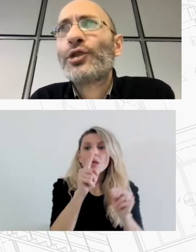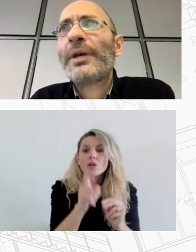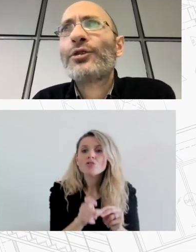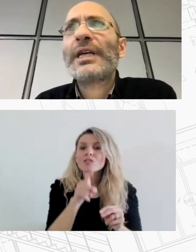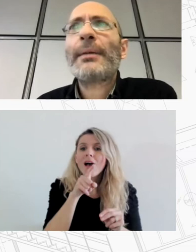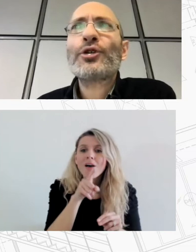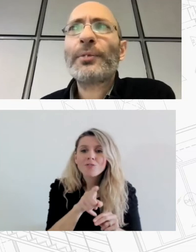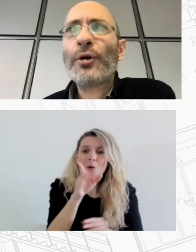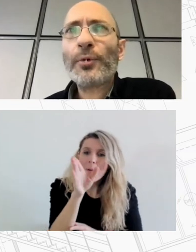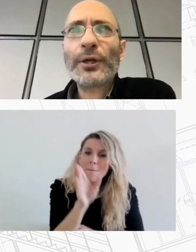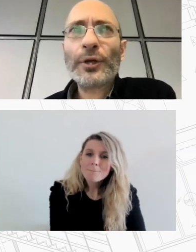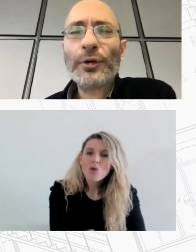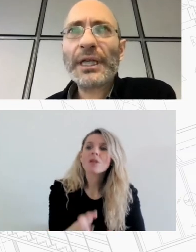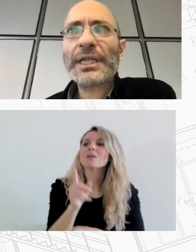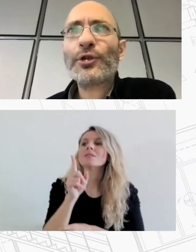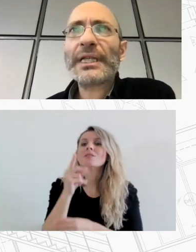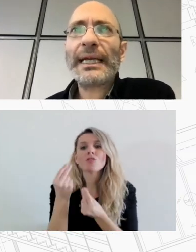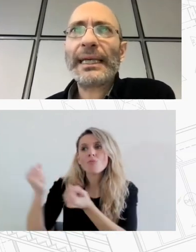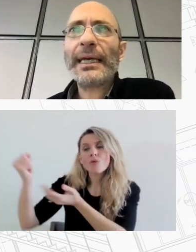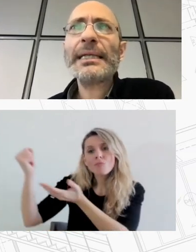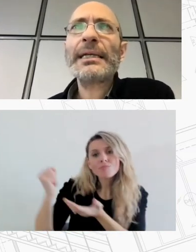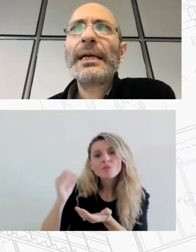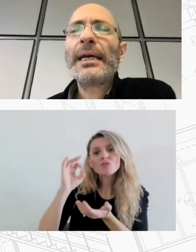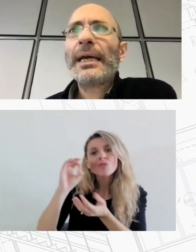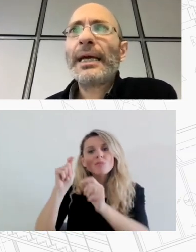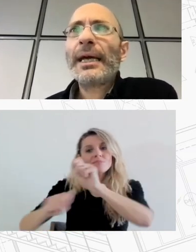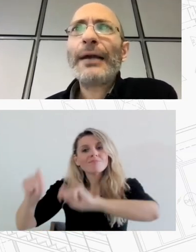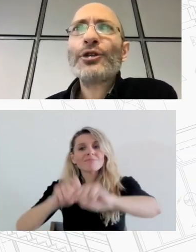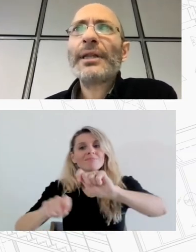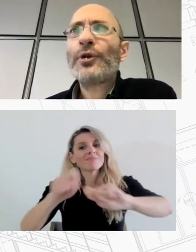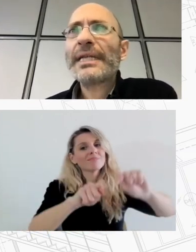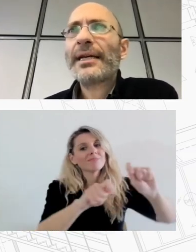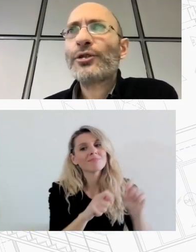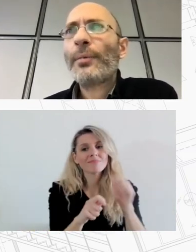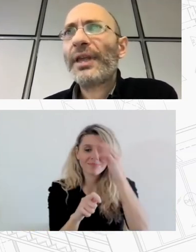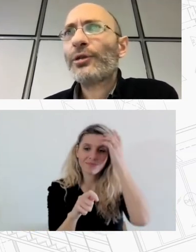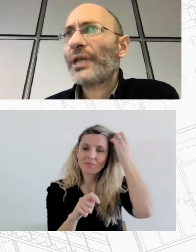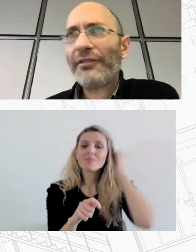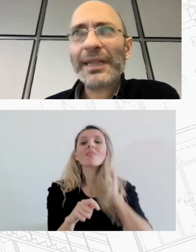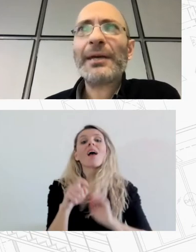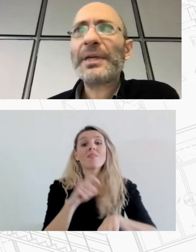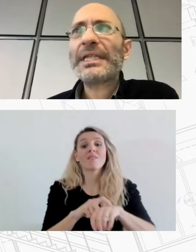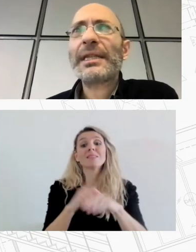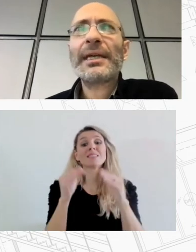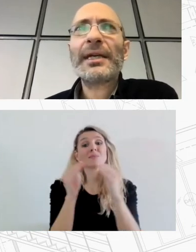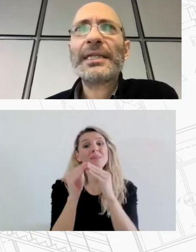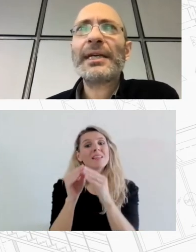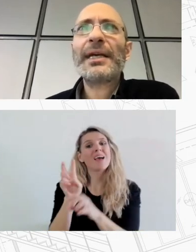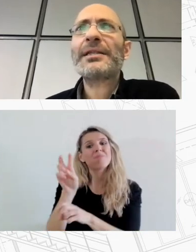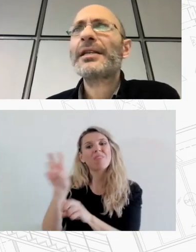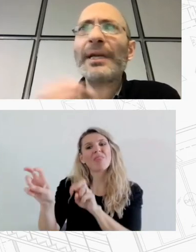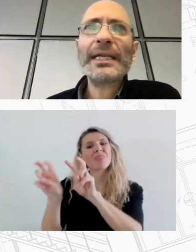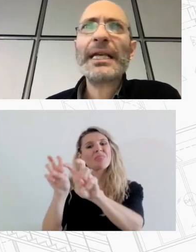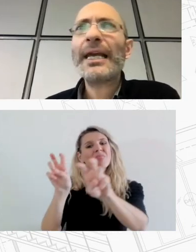αξιοποιηθεί στο πλαίσιο της ανάπτυξης τοπικών πολιτικών κοινωνικής και προσθής κατοικίας άλλως τη δημιουργία στεγαστικού αποθέματος αναφέρθηκε επίσης στη συνθήκη και τη